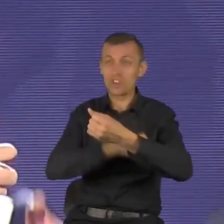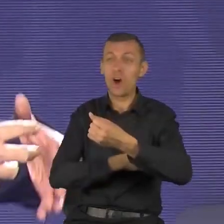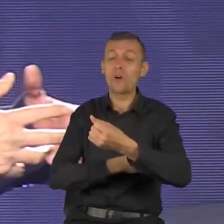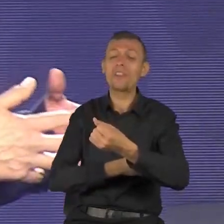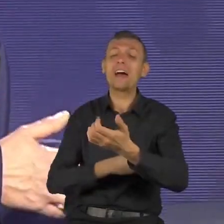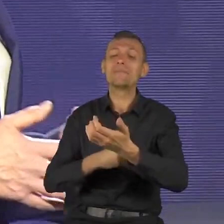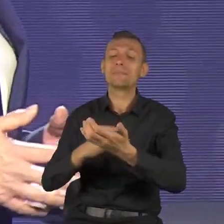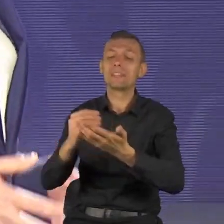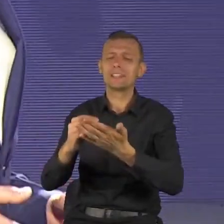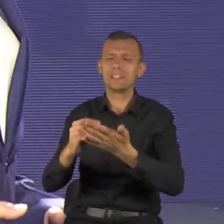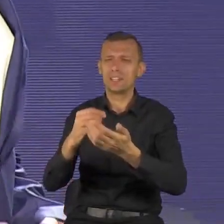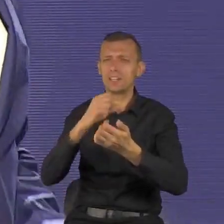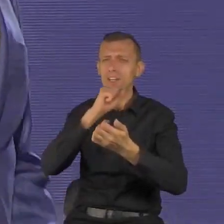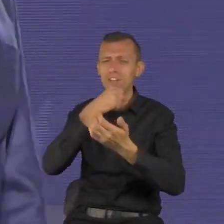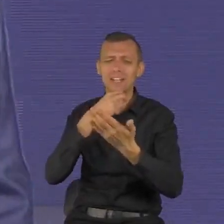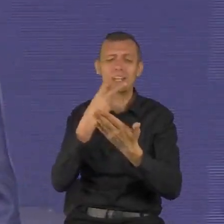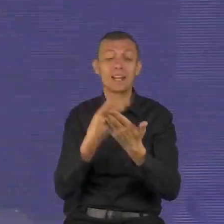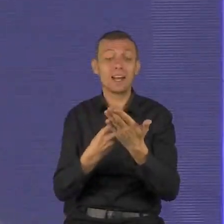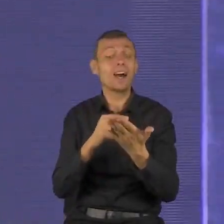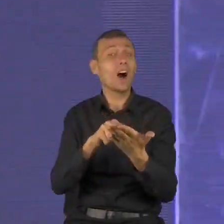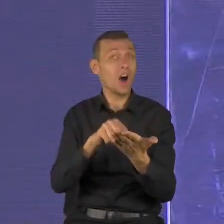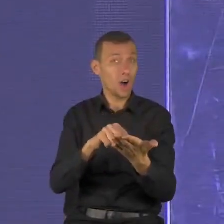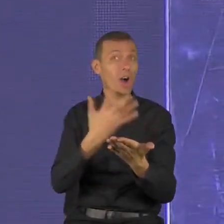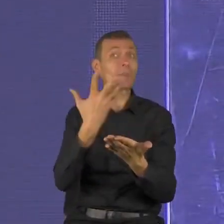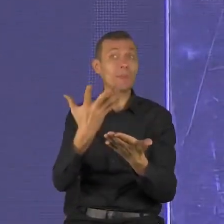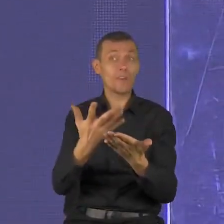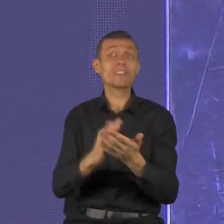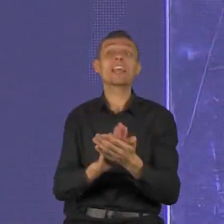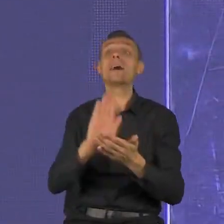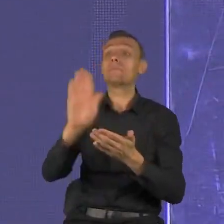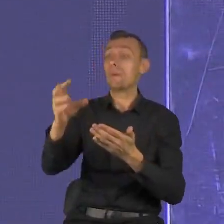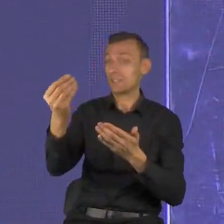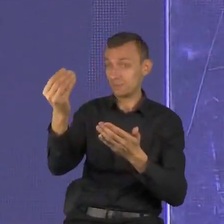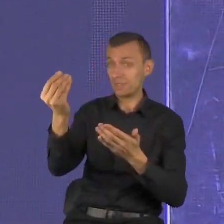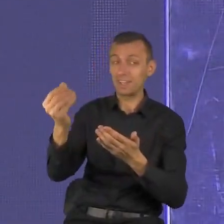Ale jak dostawałem piątkę mniej, to zawsze było to pytanie.